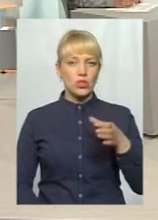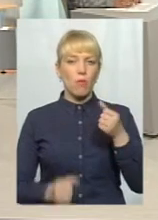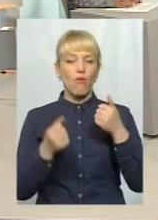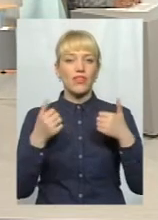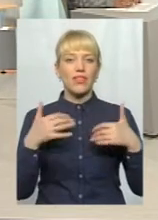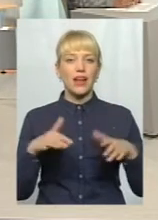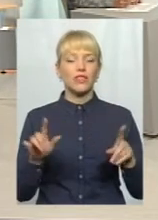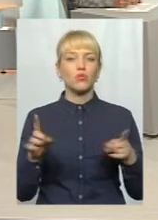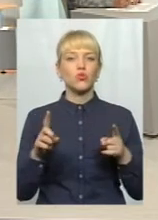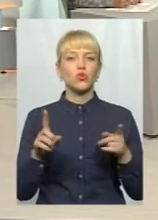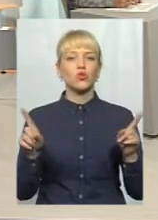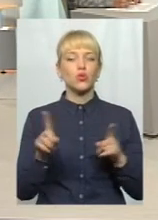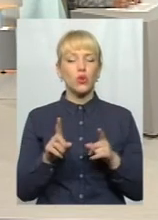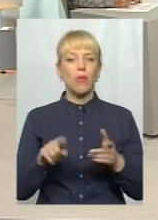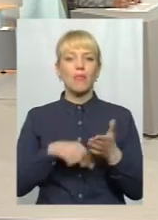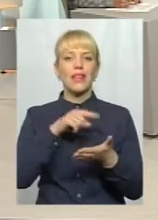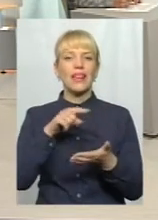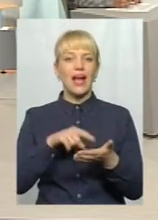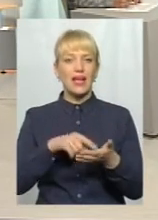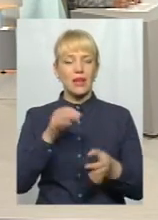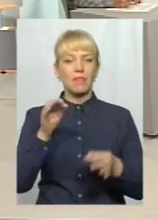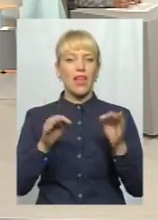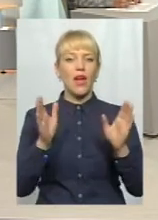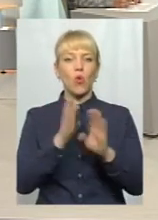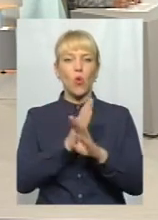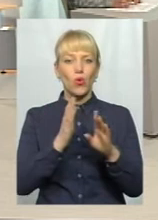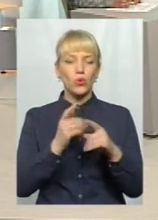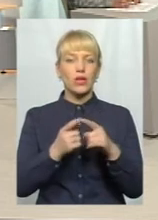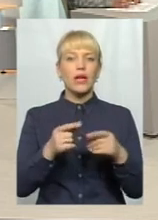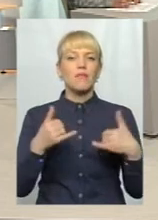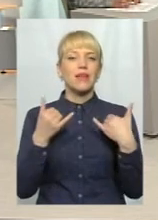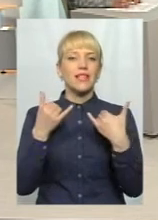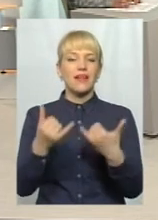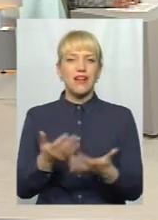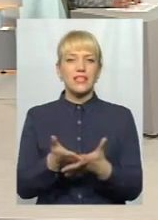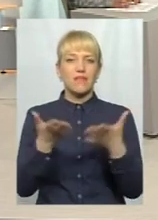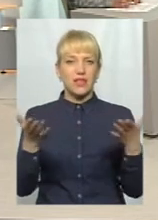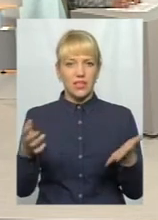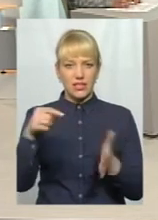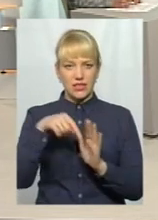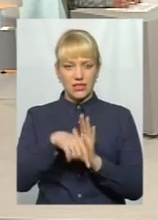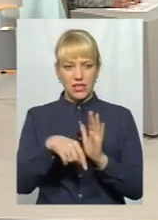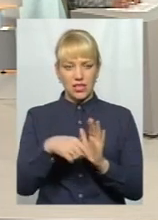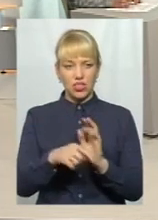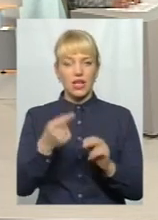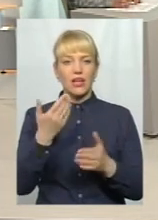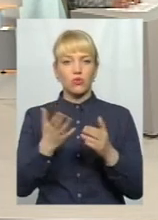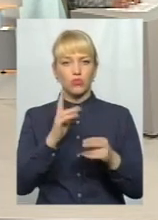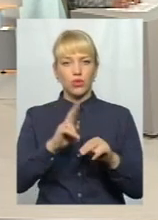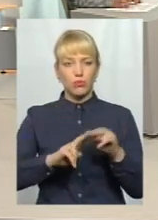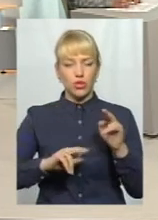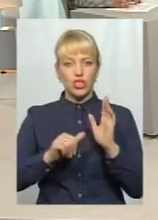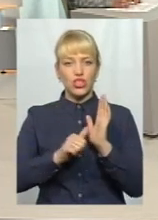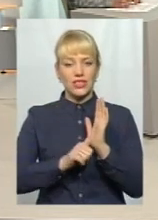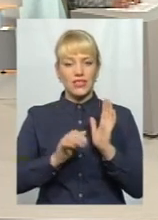екології приділяється дуже велика увага у світі. Я хочу сказати, що будівництво цих шести електростанцій буде здійснюватись на